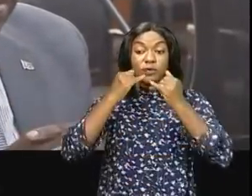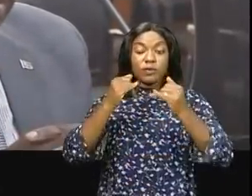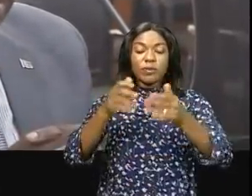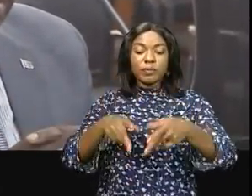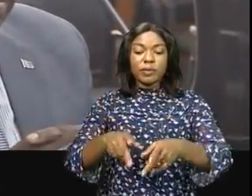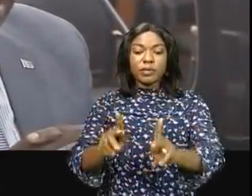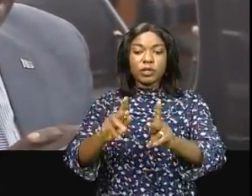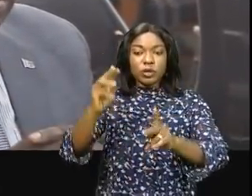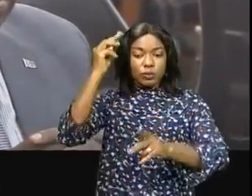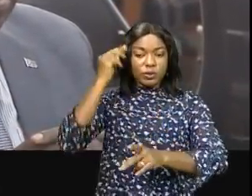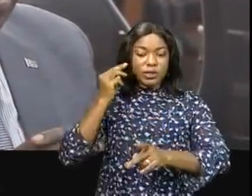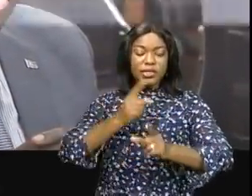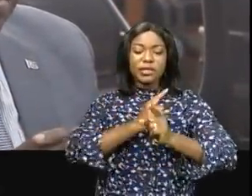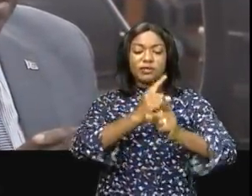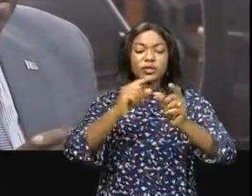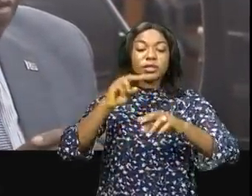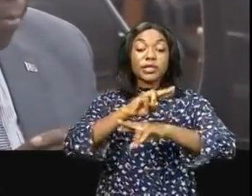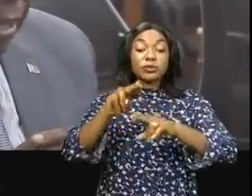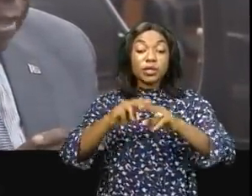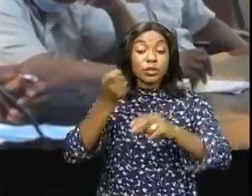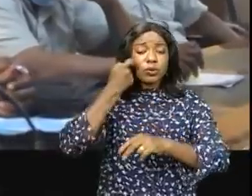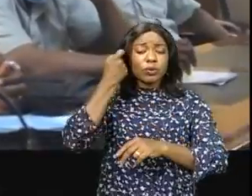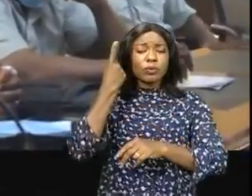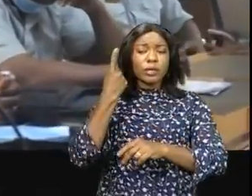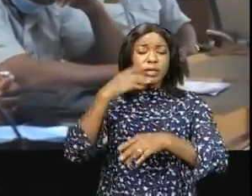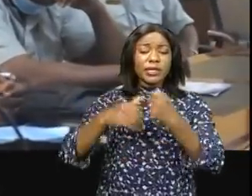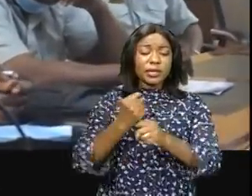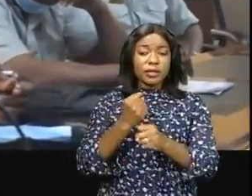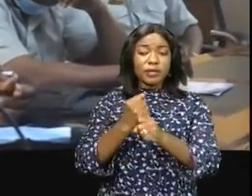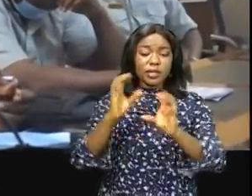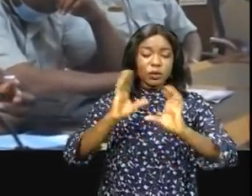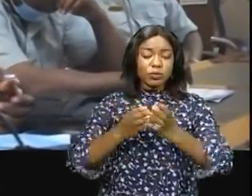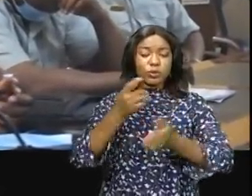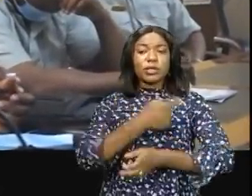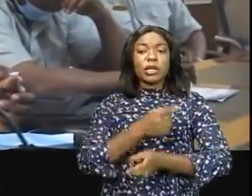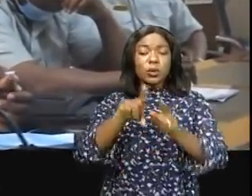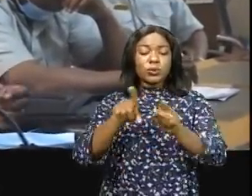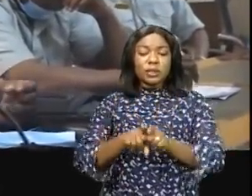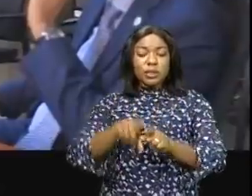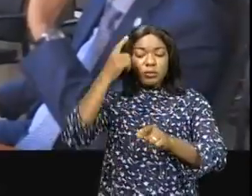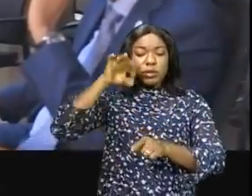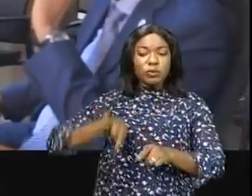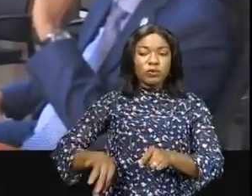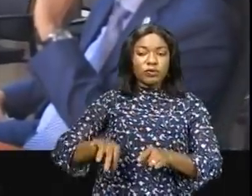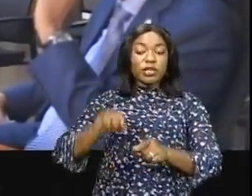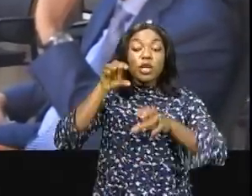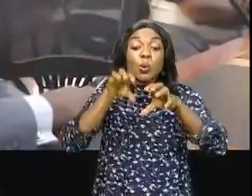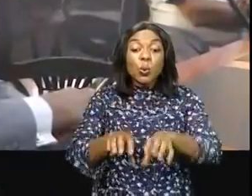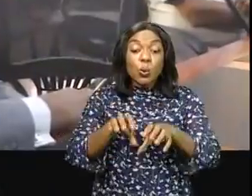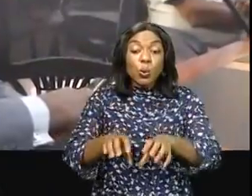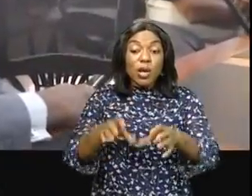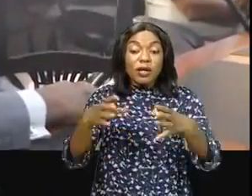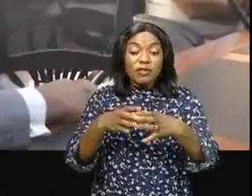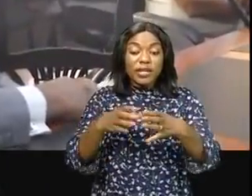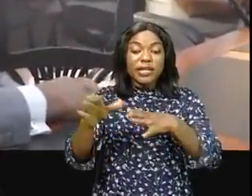permis au ministre de la Défense nationale de comprendre le fonctionnement de cette communauté dans l'intérêt de la RDC avec